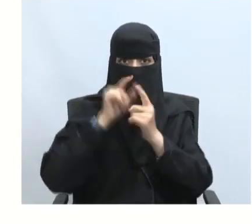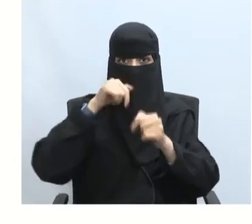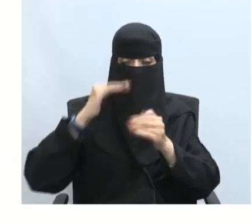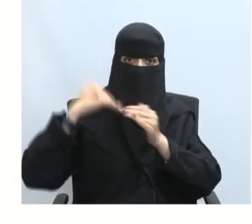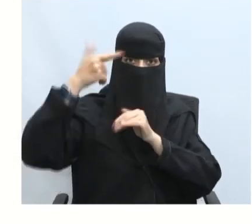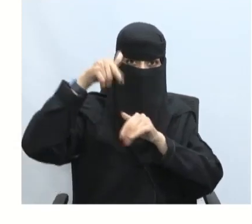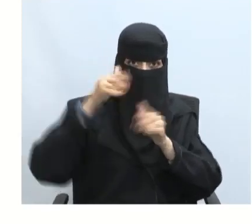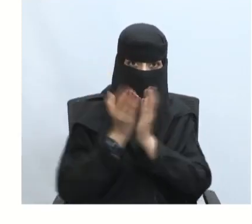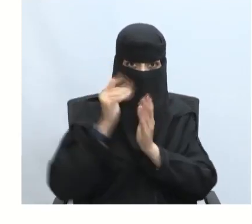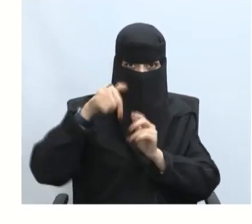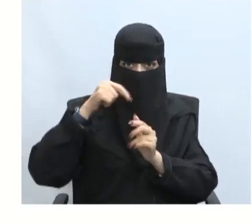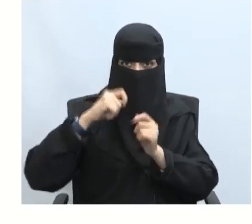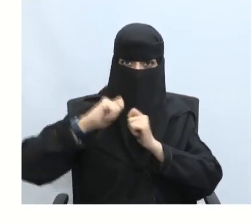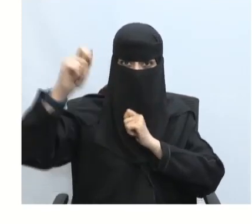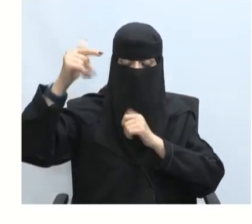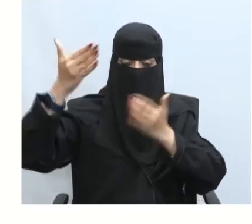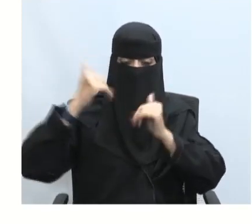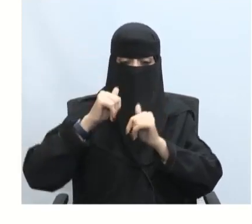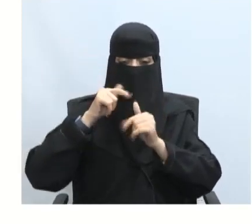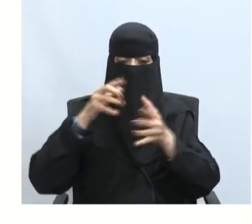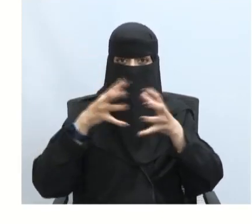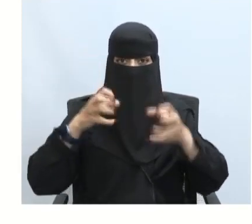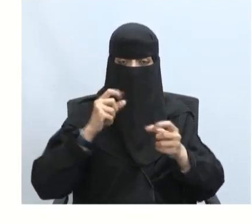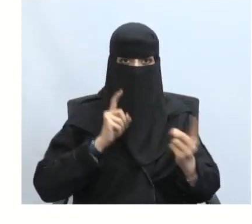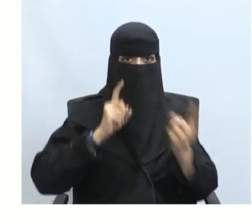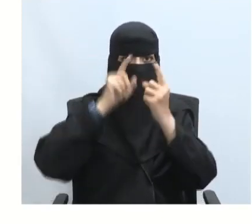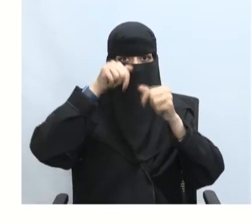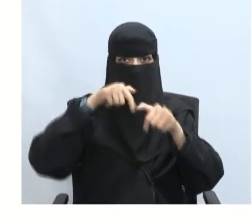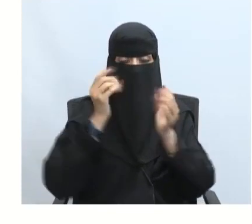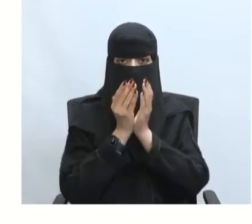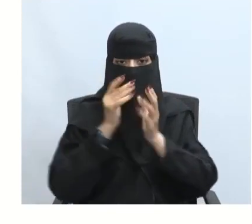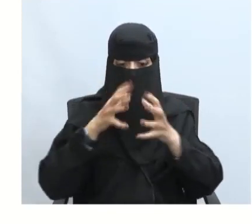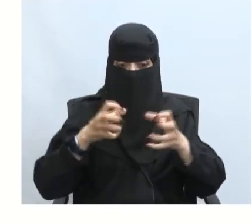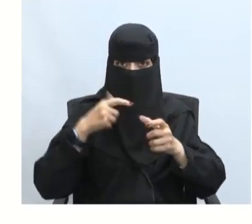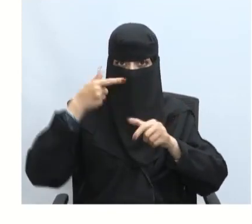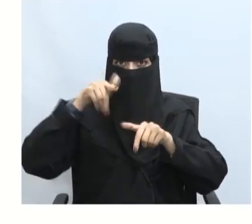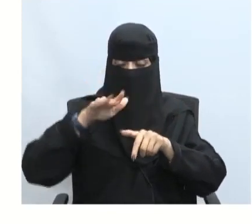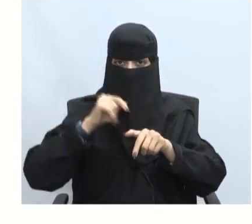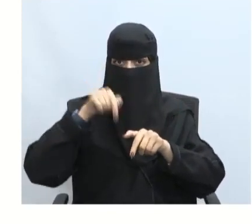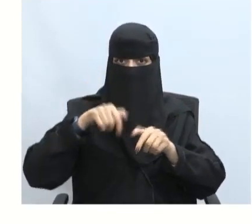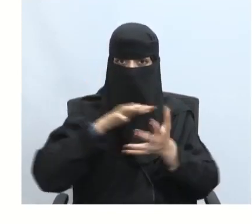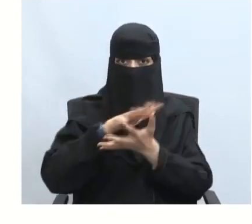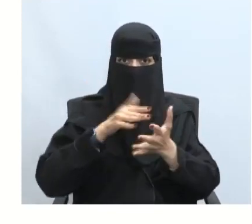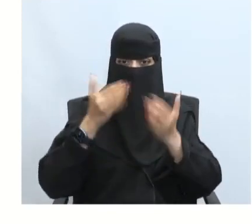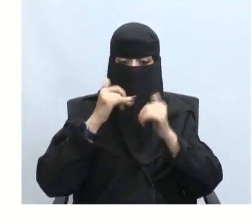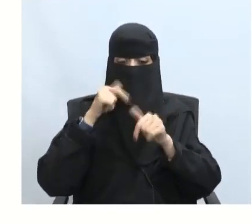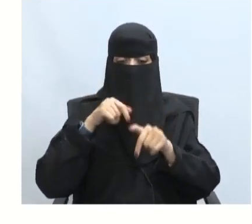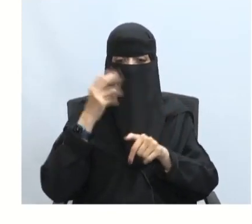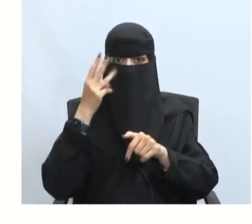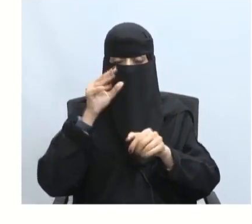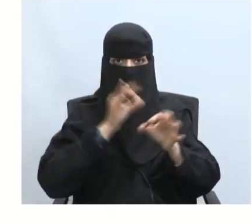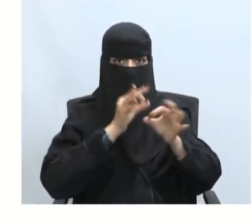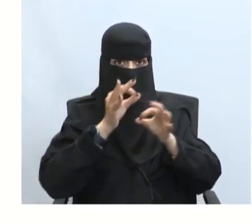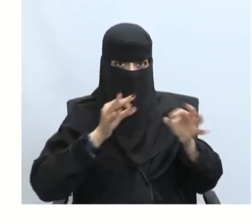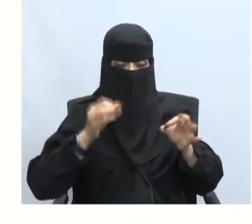والدراسات الميدانية لأبعادها تحليل الموقف والدراسات التحليلية للأزمة ثالثاً